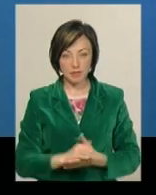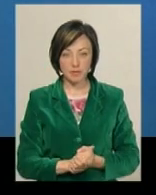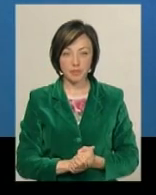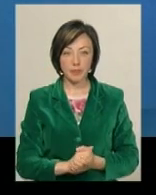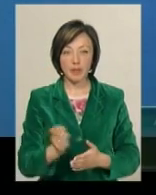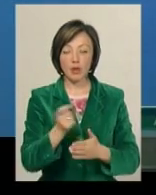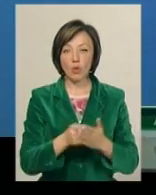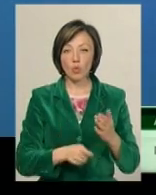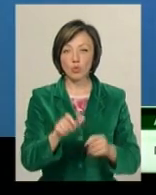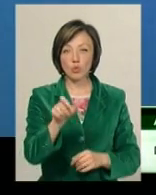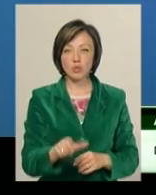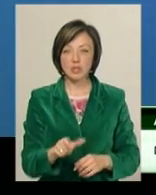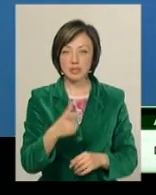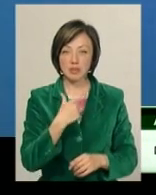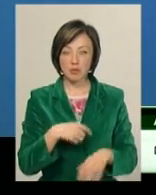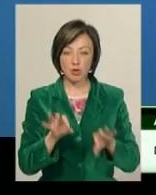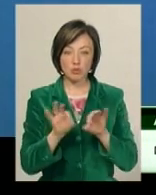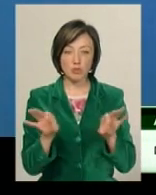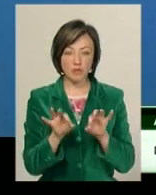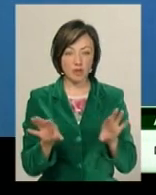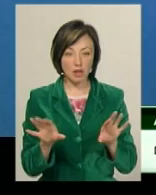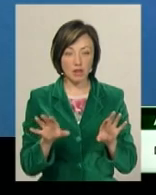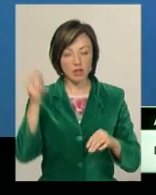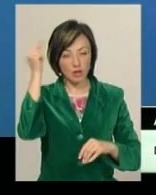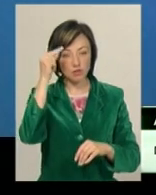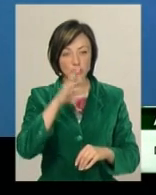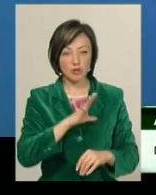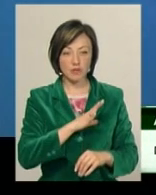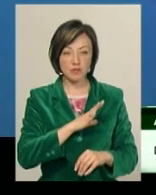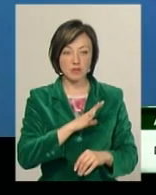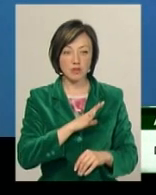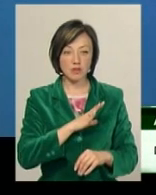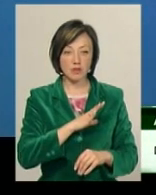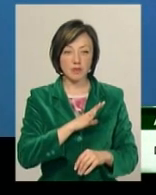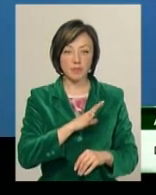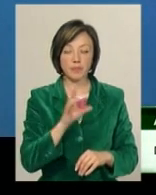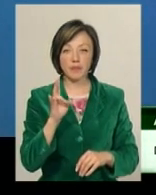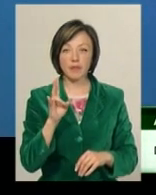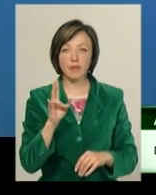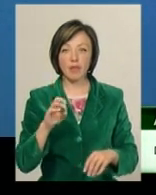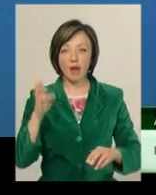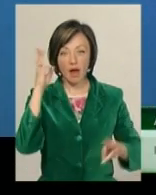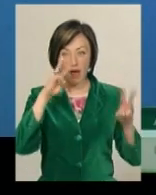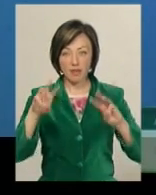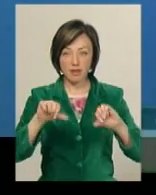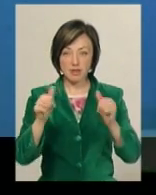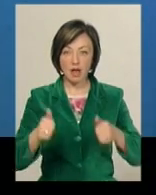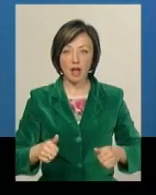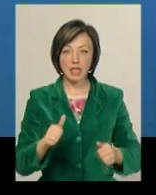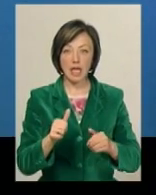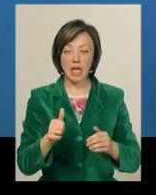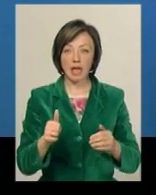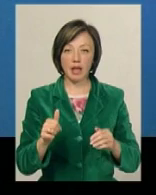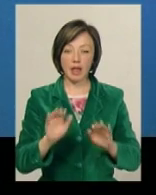Художник, як він сам про себе розповідає, навчався на дизайні, дизайні інтер'єру,